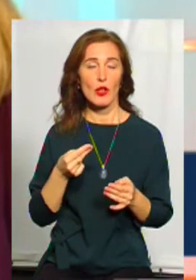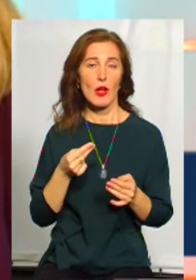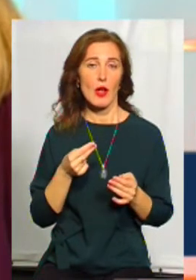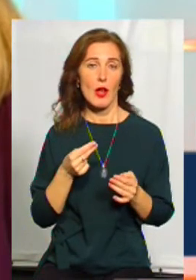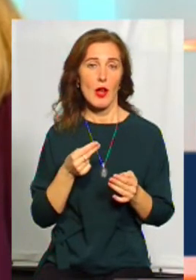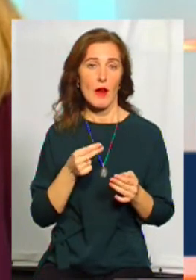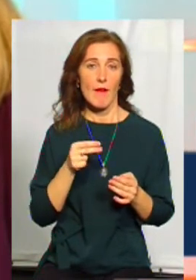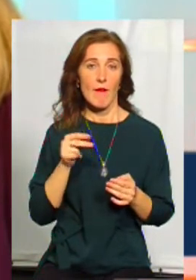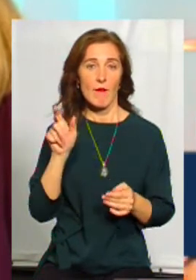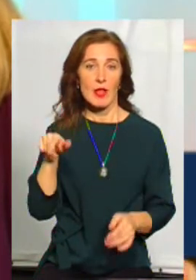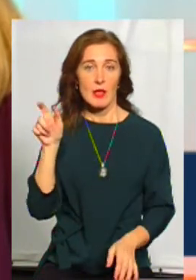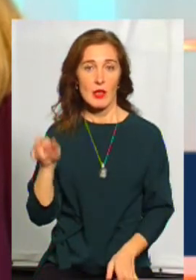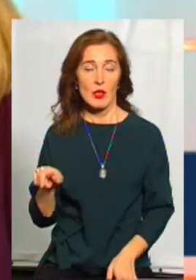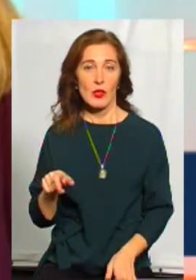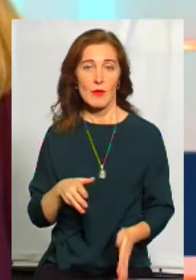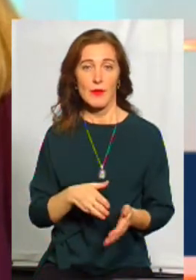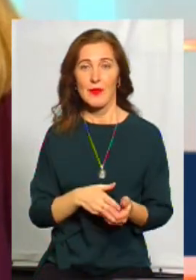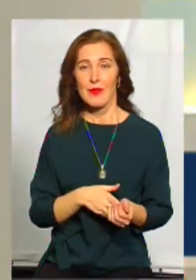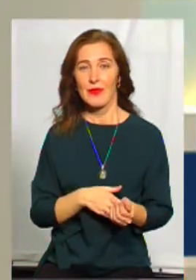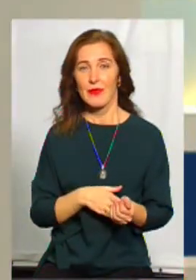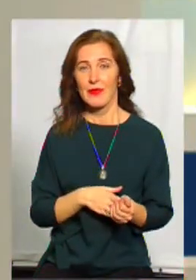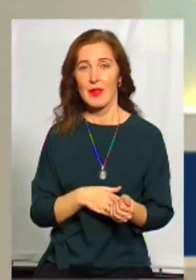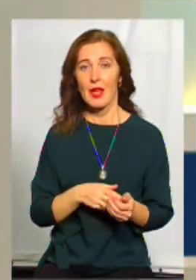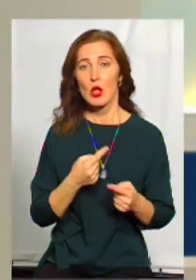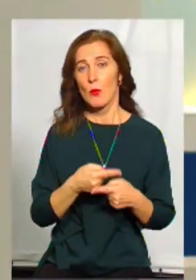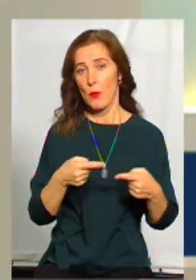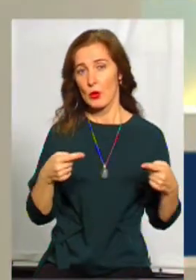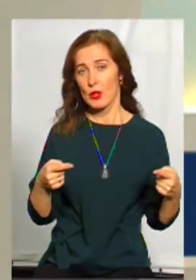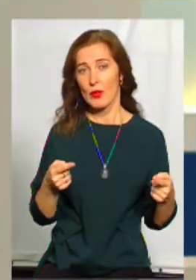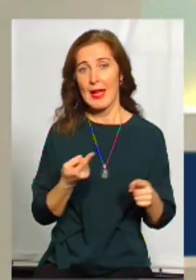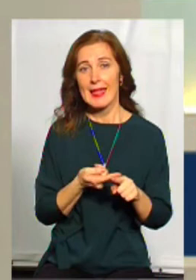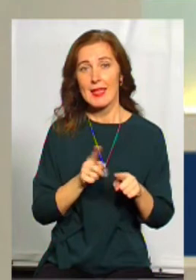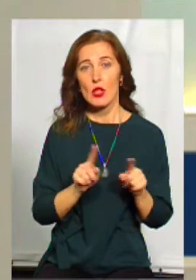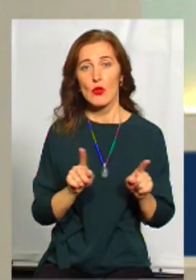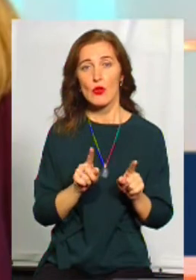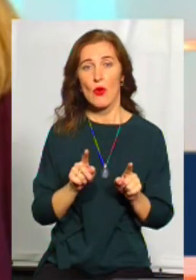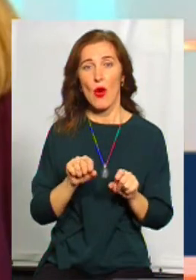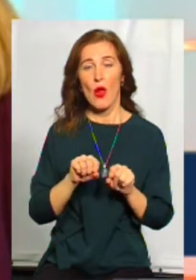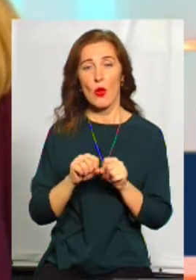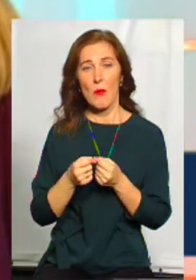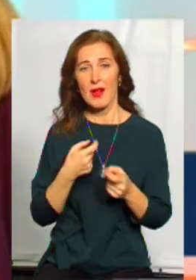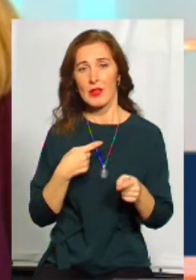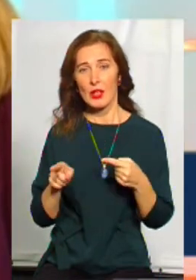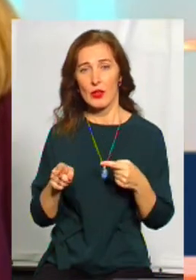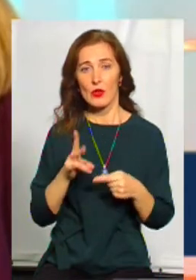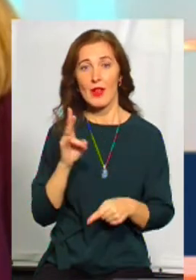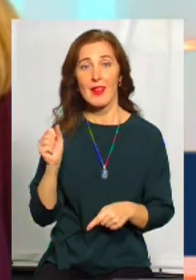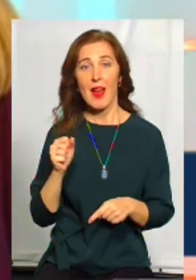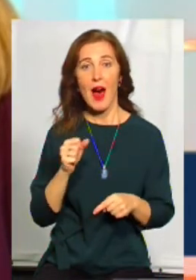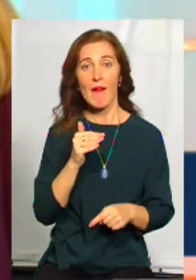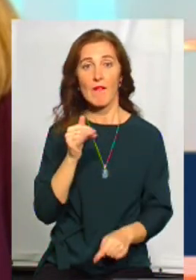псевдоактивісти, які ламають якісь там турнікети і тому подібне. Ті, що ламають турнікети і інше, на фронт.